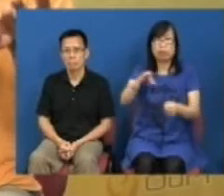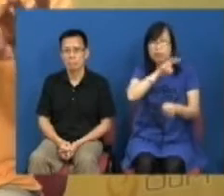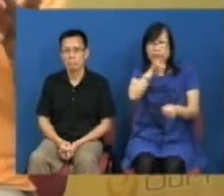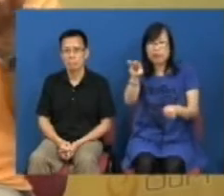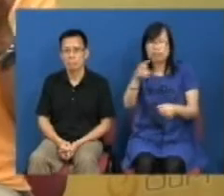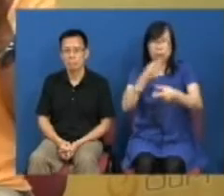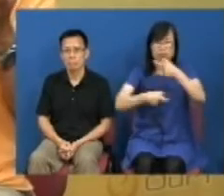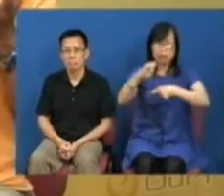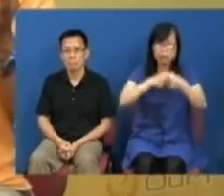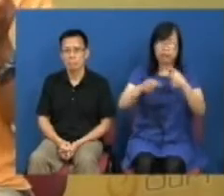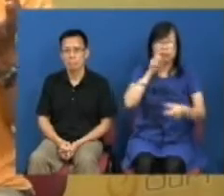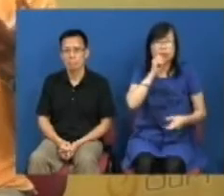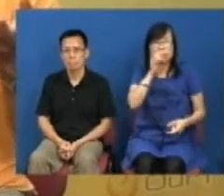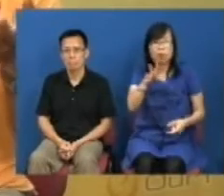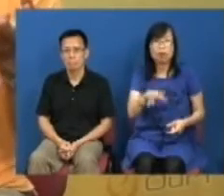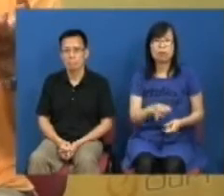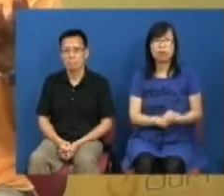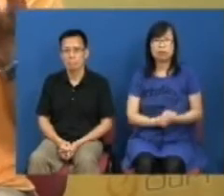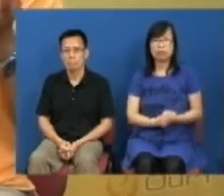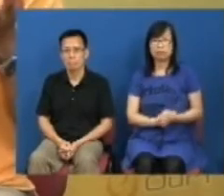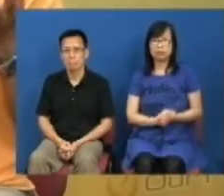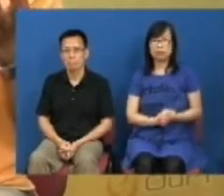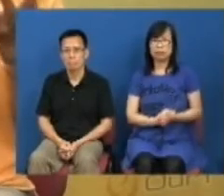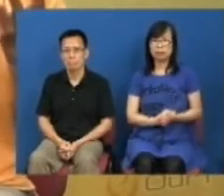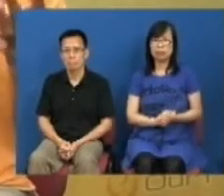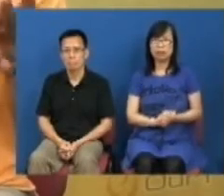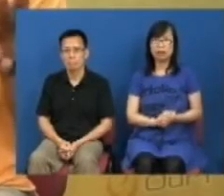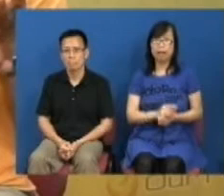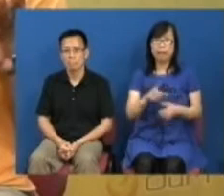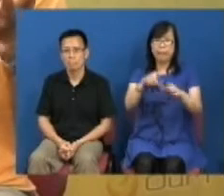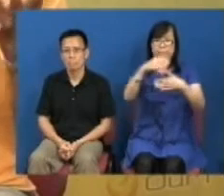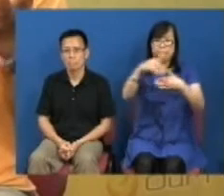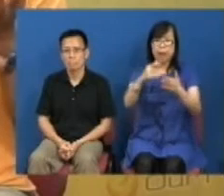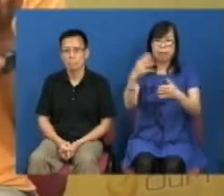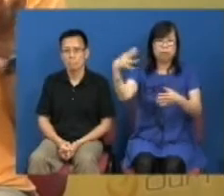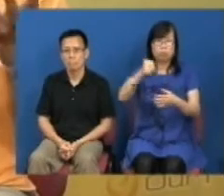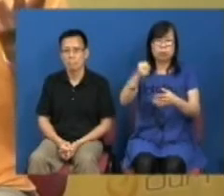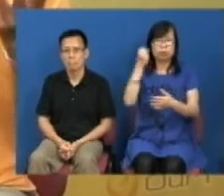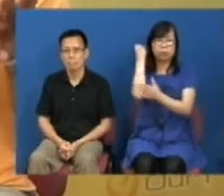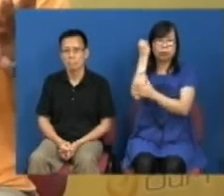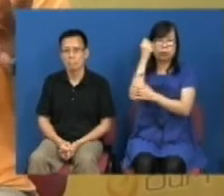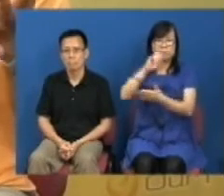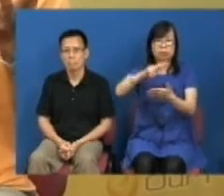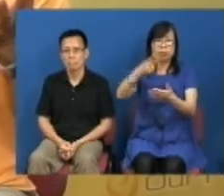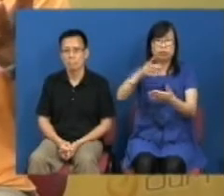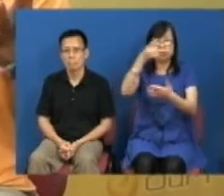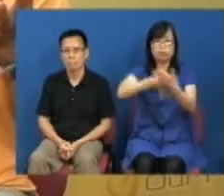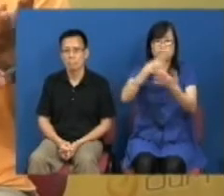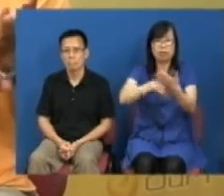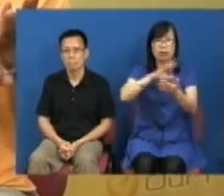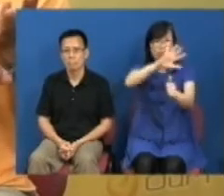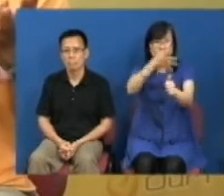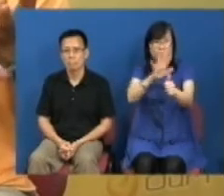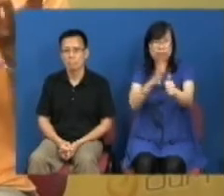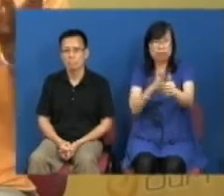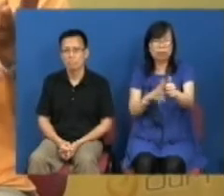发展局提出的商务及经济发展局提出的版权修订条例严重去影响网上的二